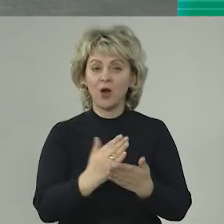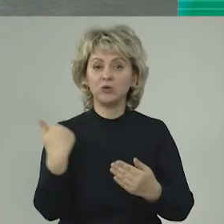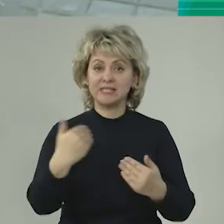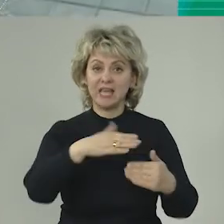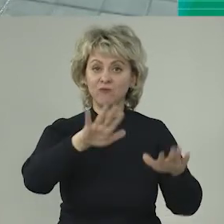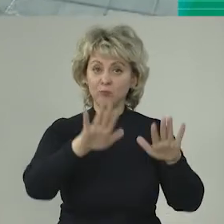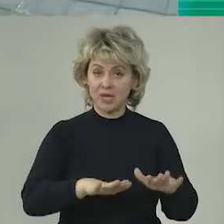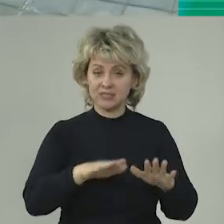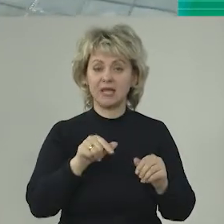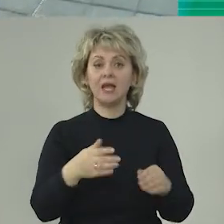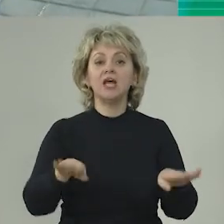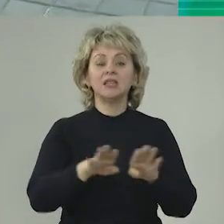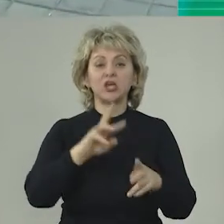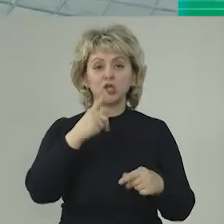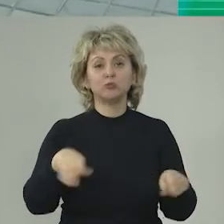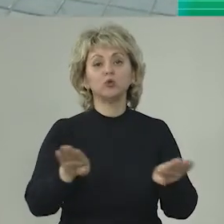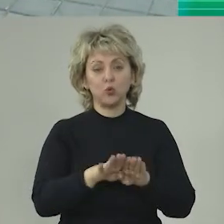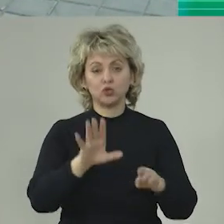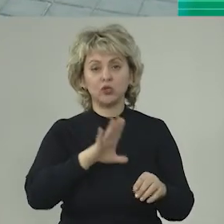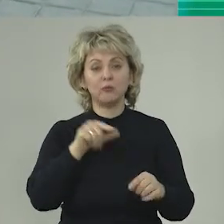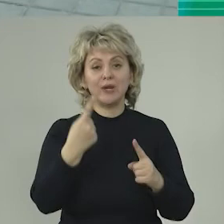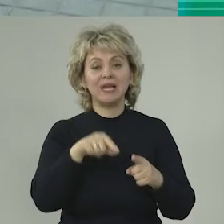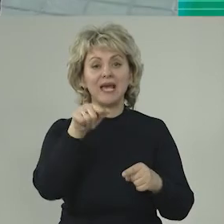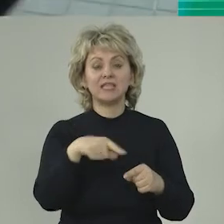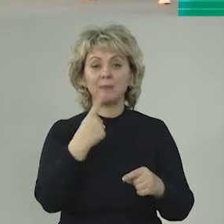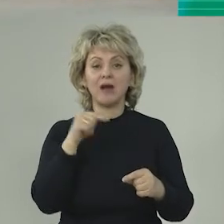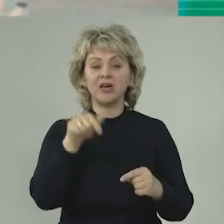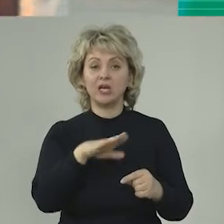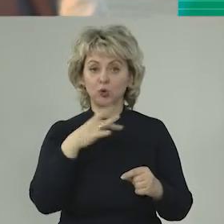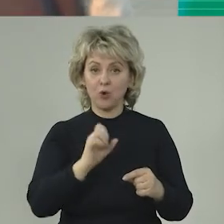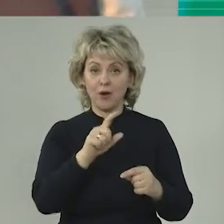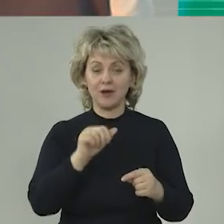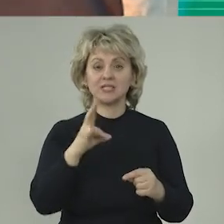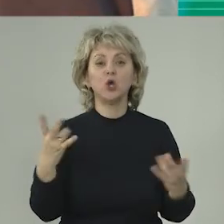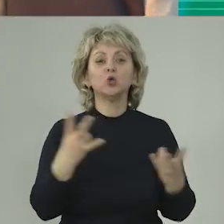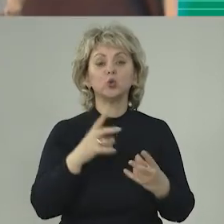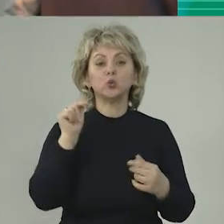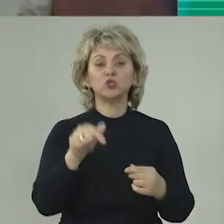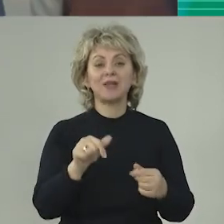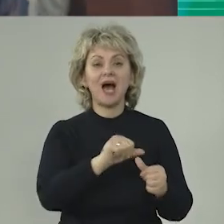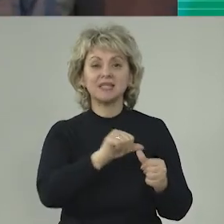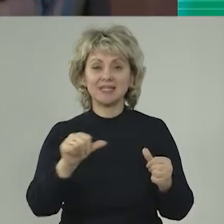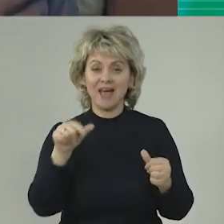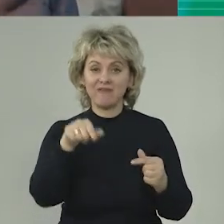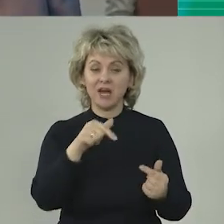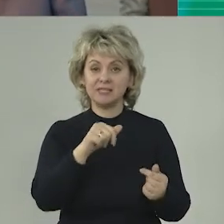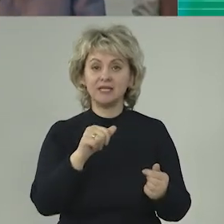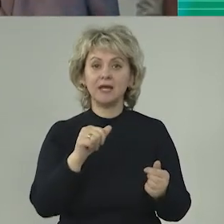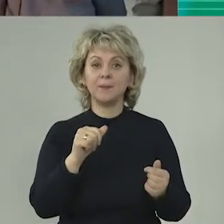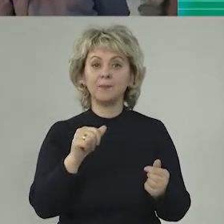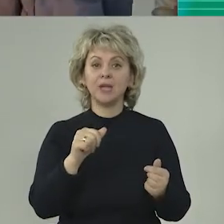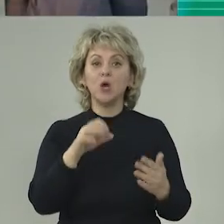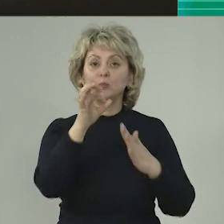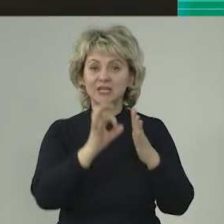находится его сектор. Такие ошибки тоже были, люди об этом говорили. Нужно основательно, я бы